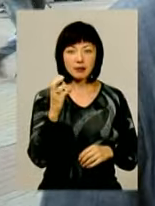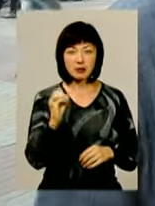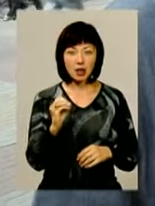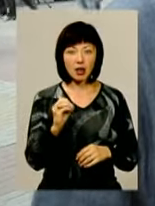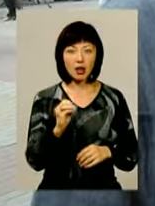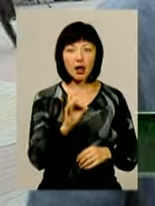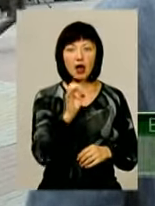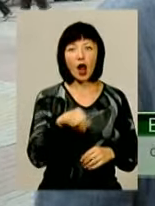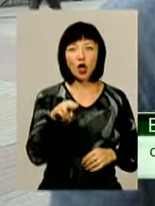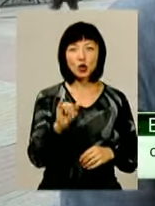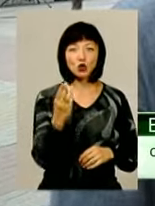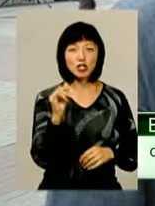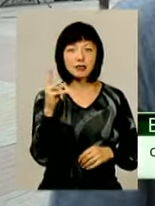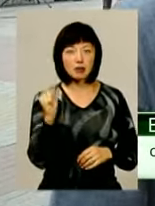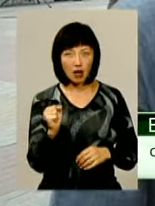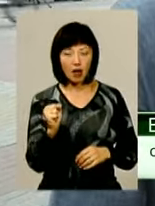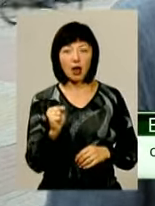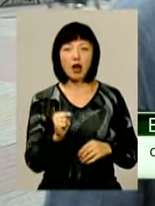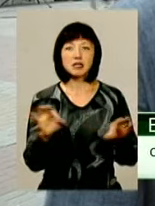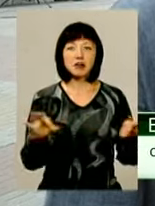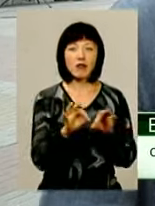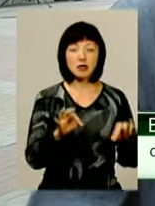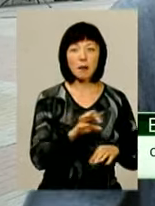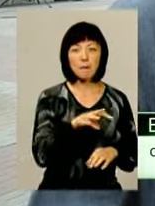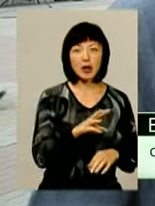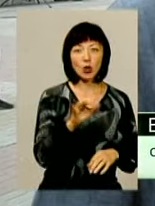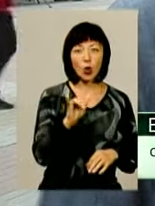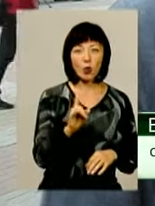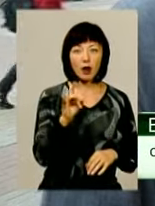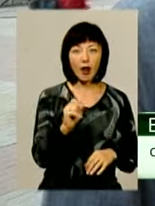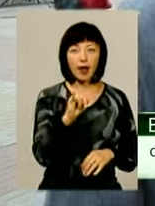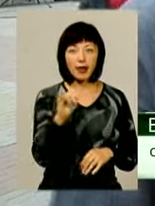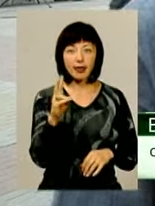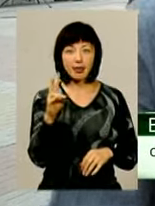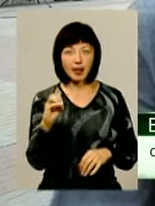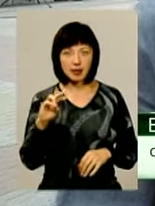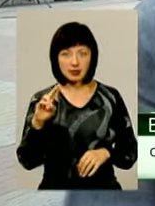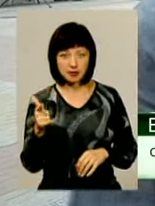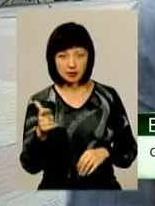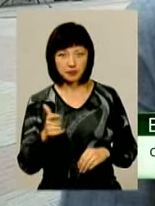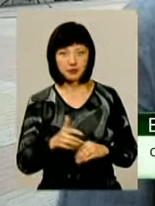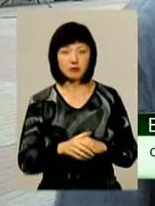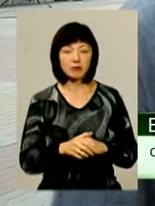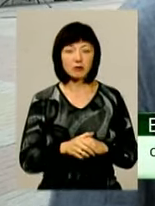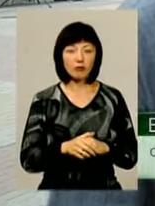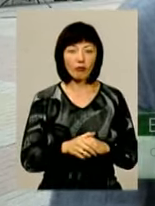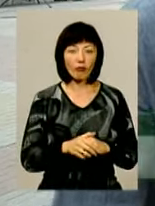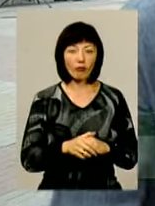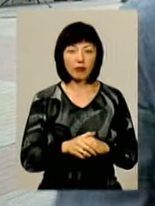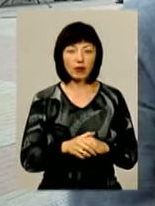відома поетеса, співачка Марина Українець, яка є солісткою муніципального естраду Духового оркестру.